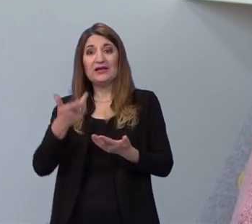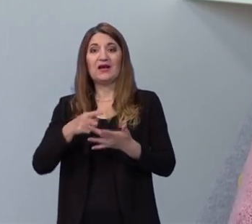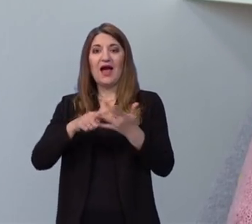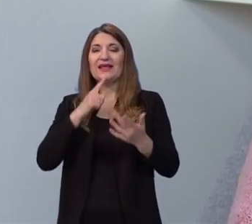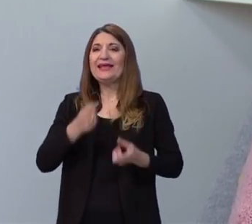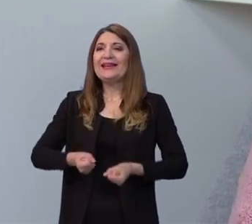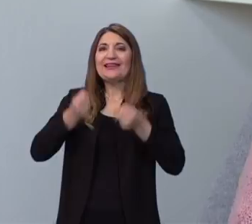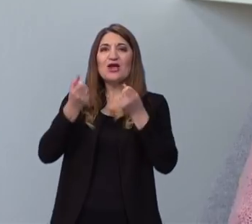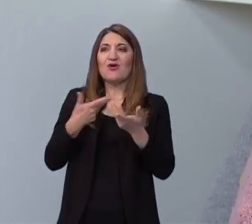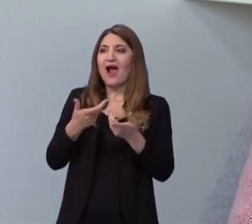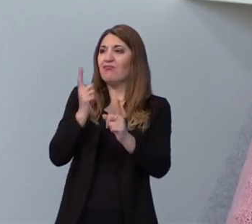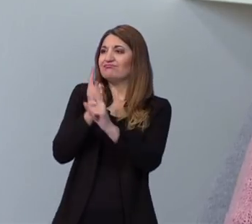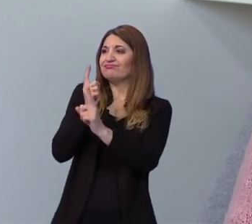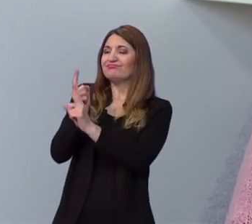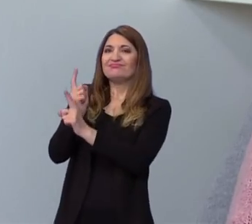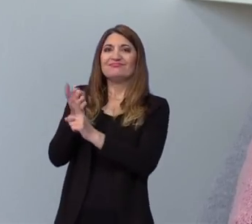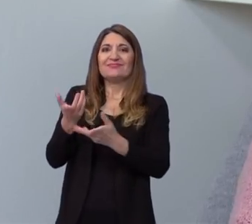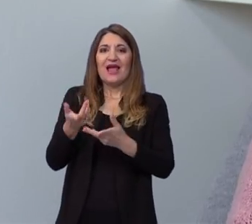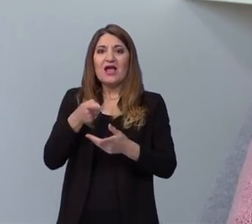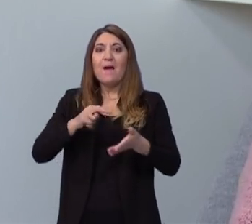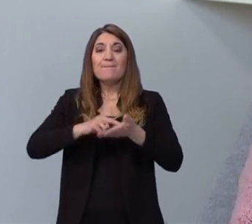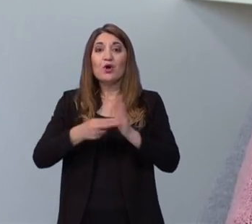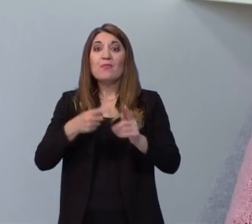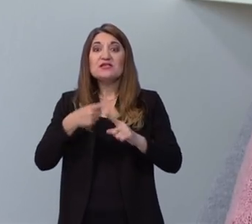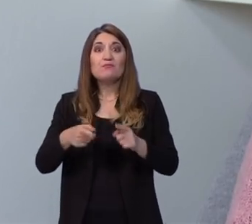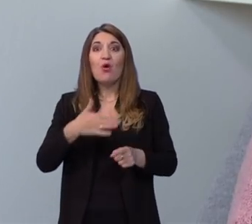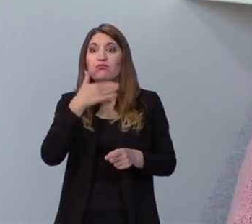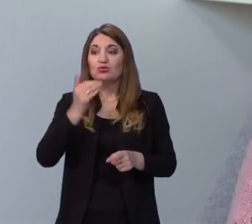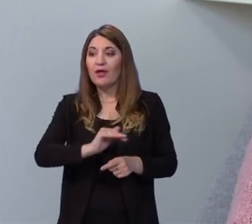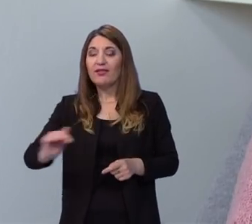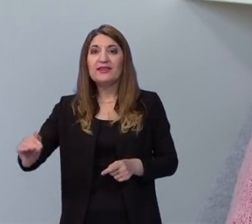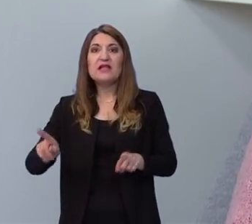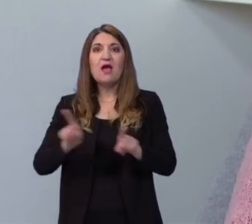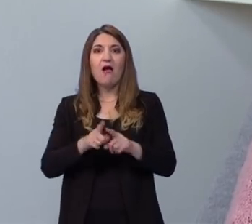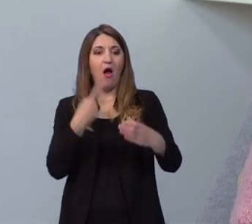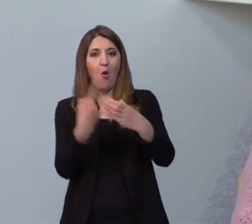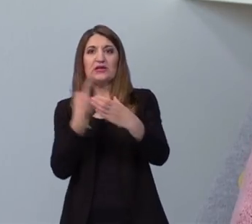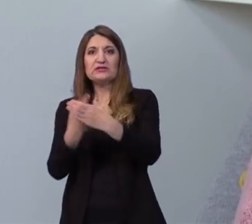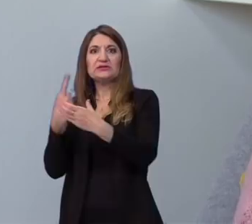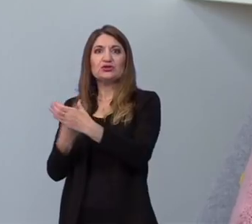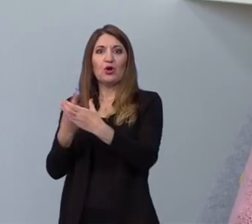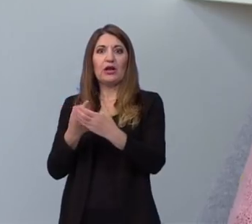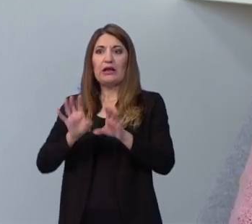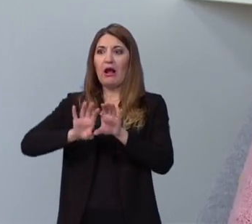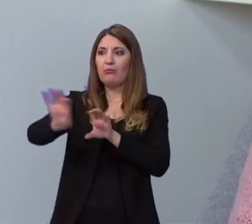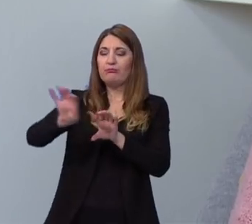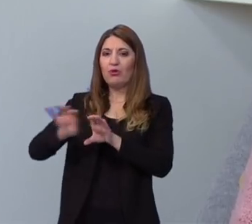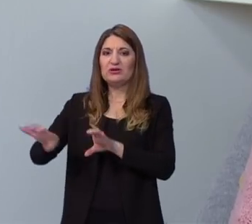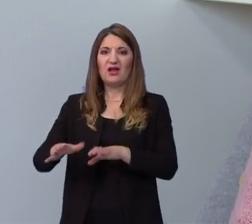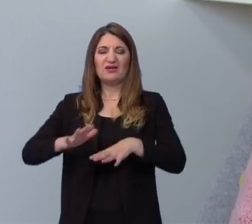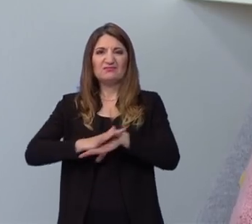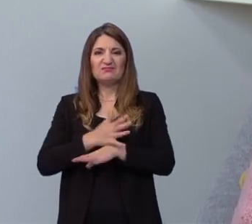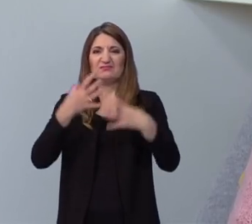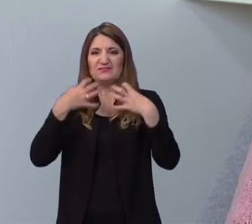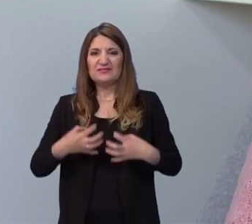Teškoća u socijalizaciji, znači svi ovi problemi koji nastaju zbog toga što su djeca jako puno bila izolirana, depresivna